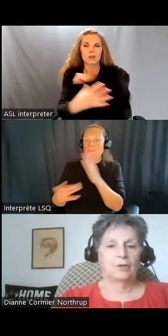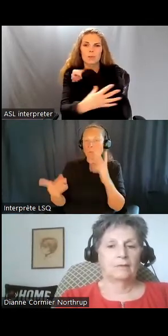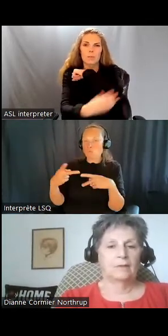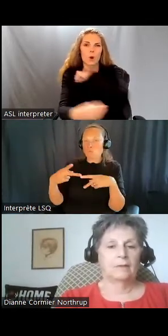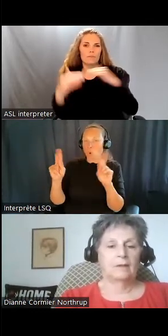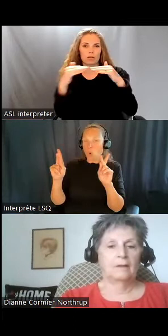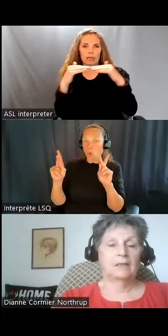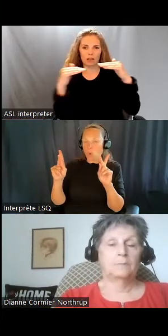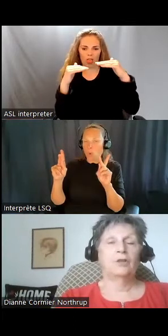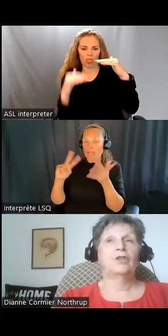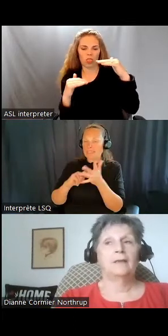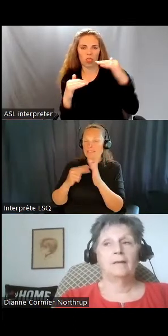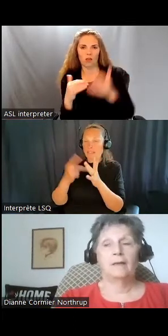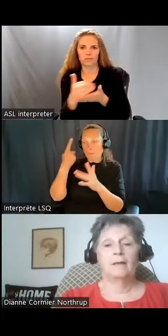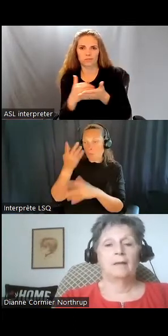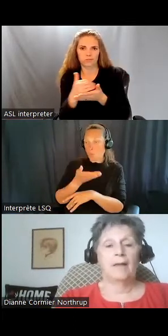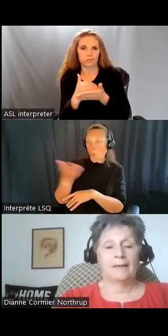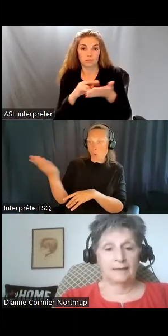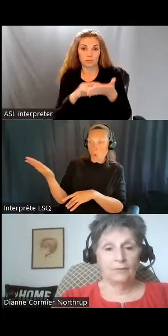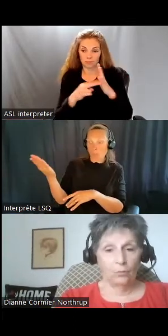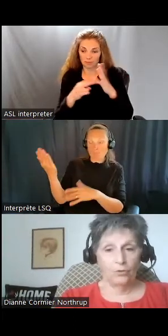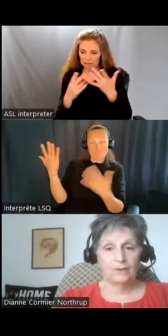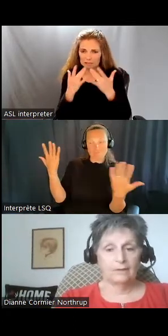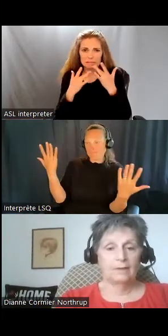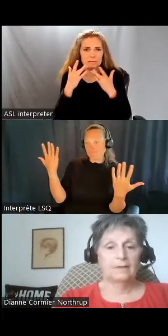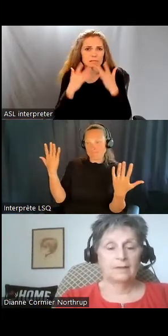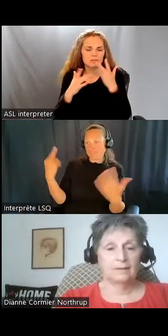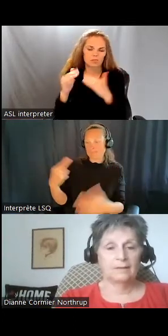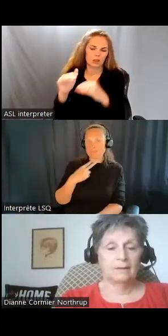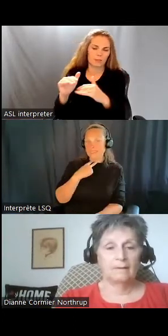que ça limite considérablement leurs possibilités de logement.